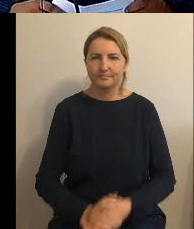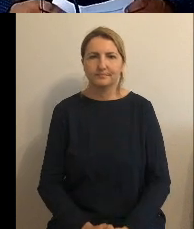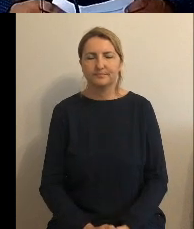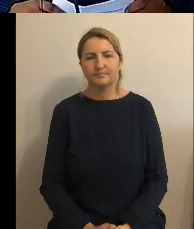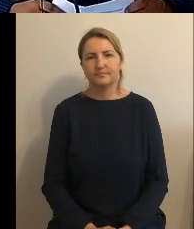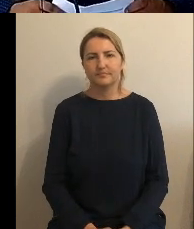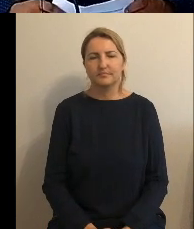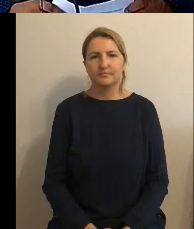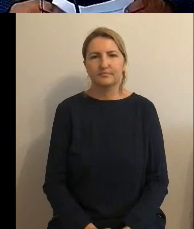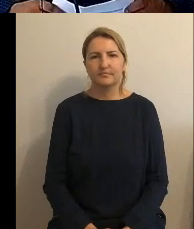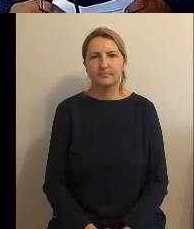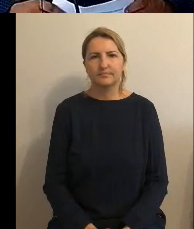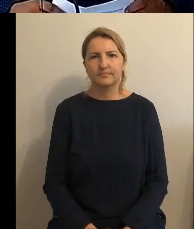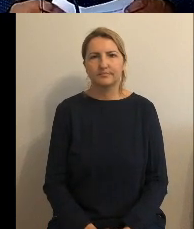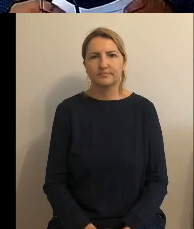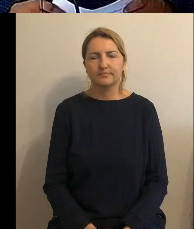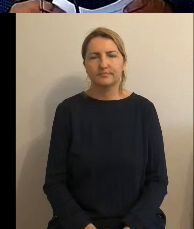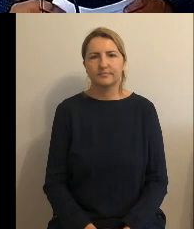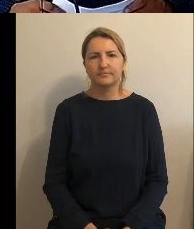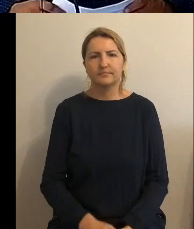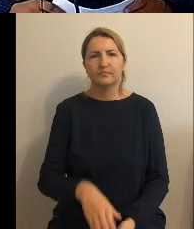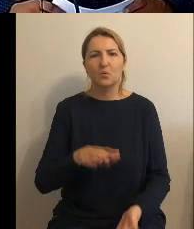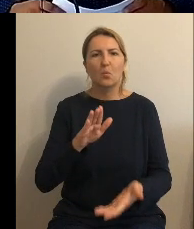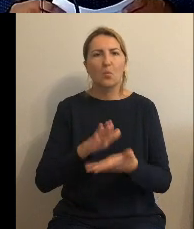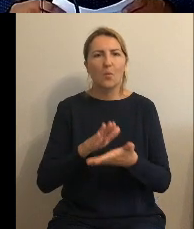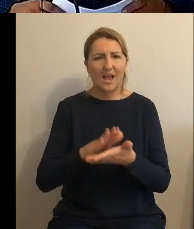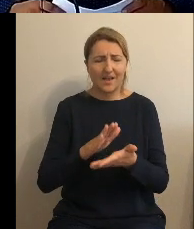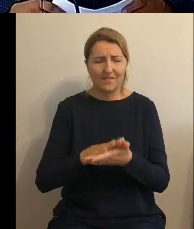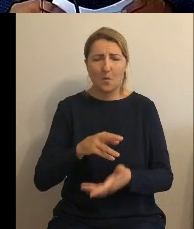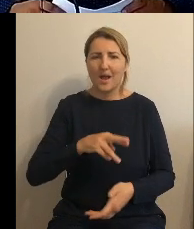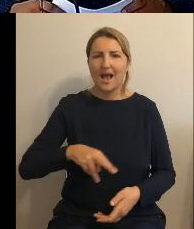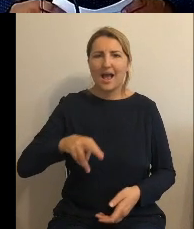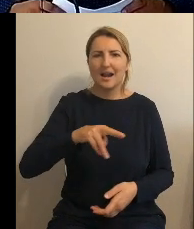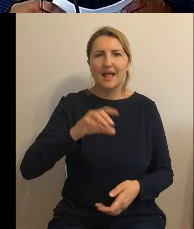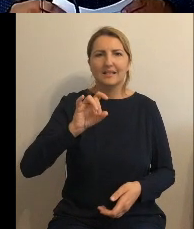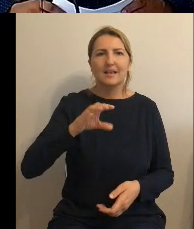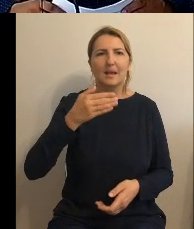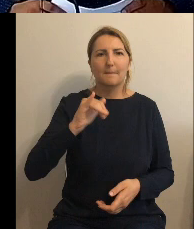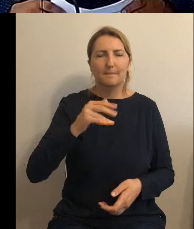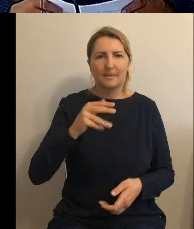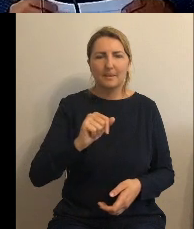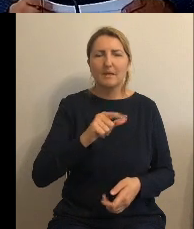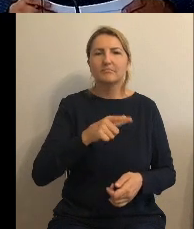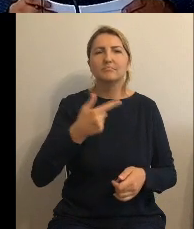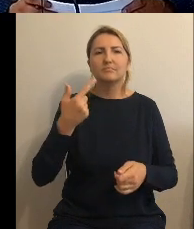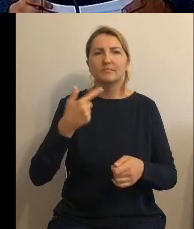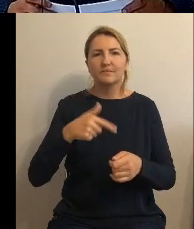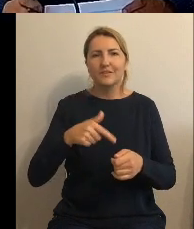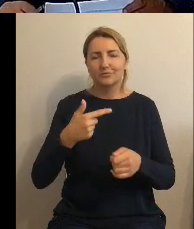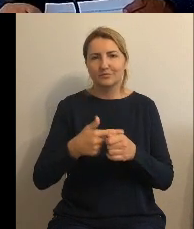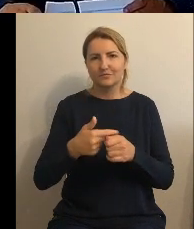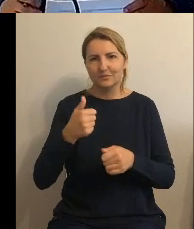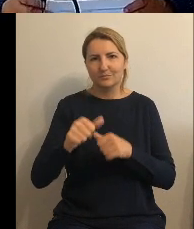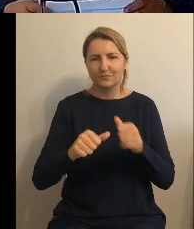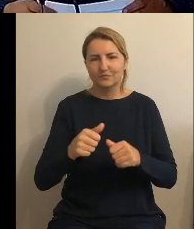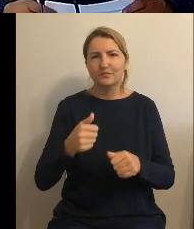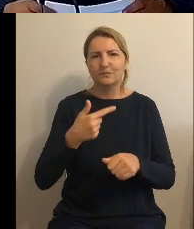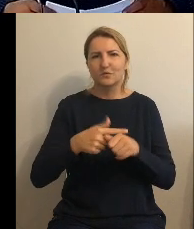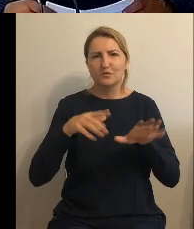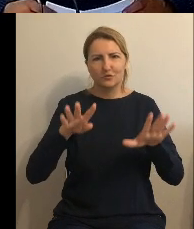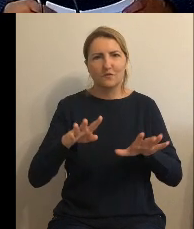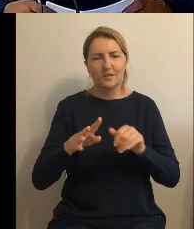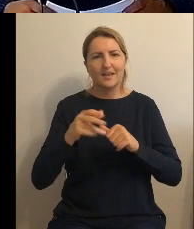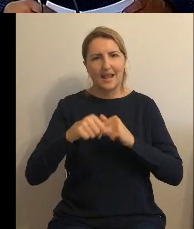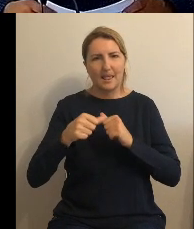Uchwała Rady Gminy Gruta z dnia 19 lipca 2021 roku w sprawie przystąpienia Gminy Gruta do